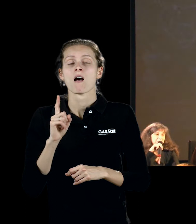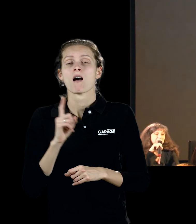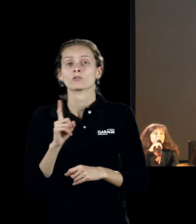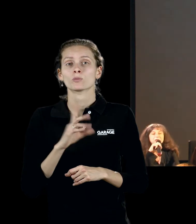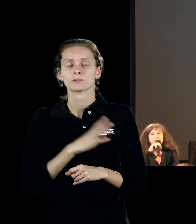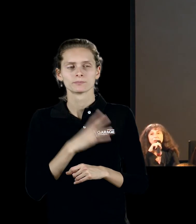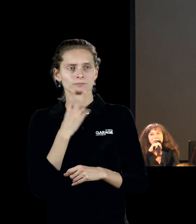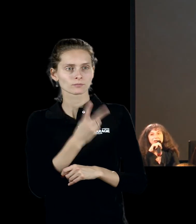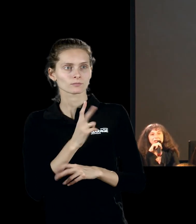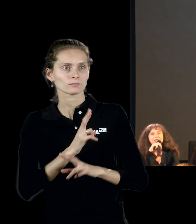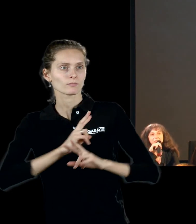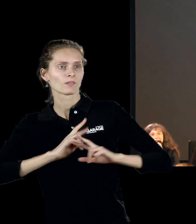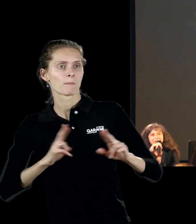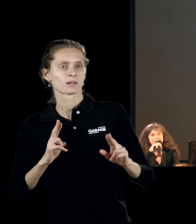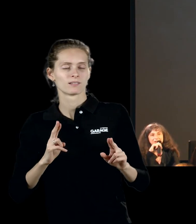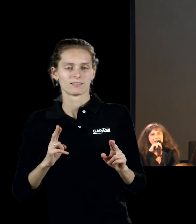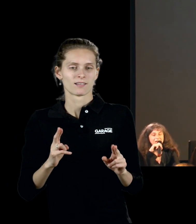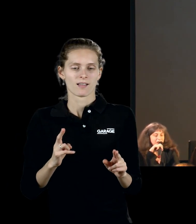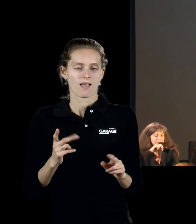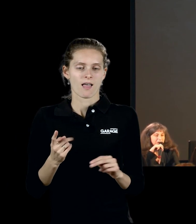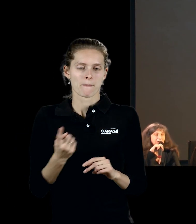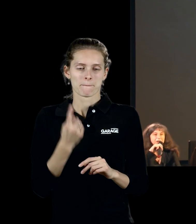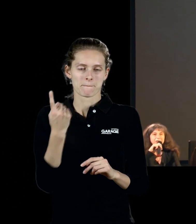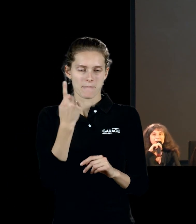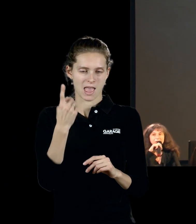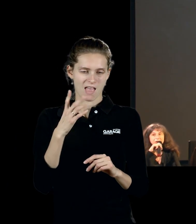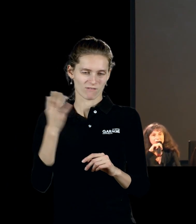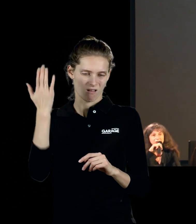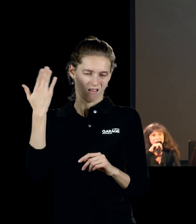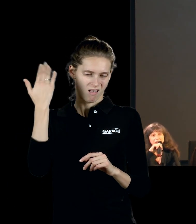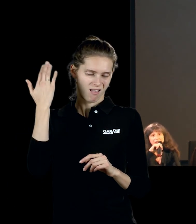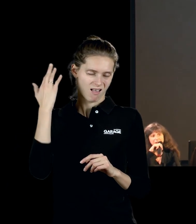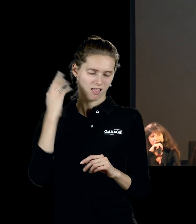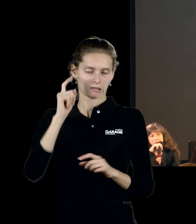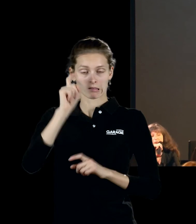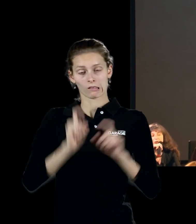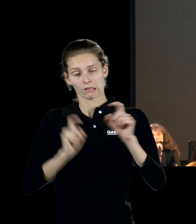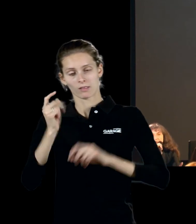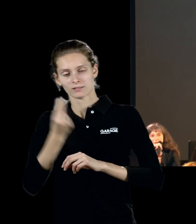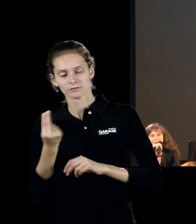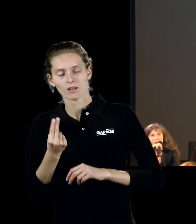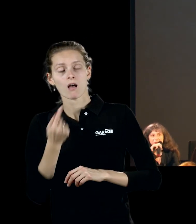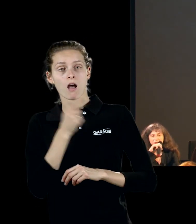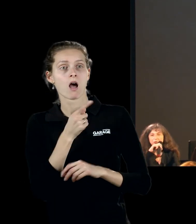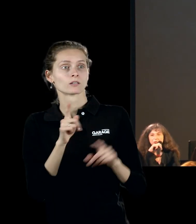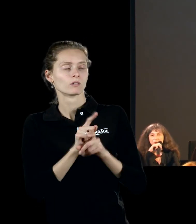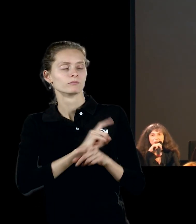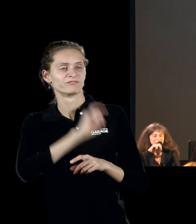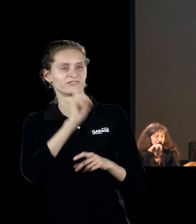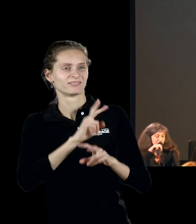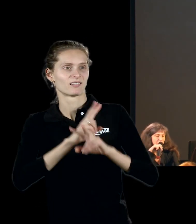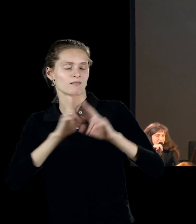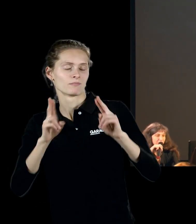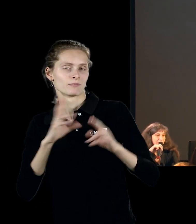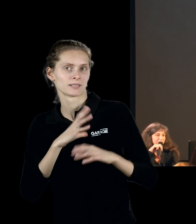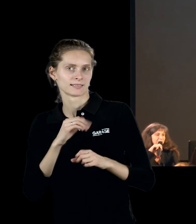первобытное искусство и как абстракция. Брасе, скорее всего, знал клеи, поскольку Брасе